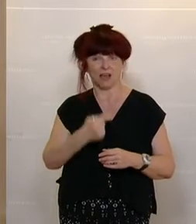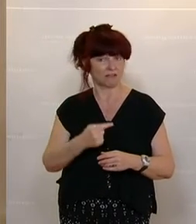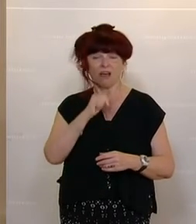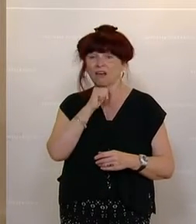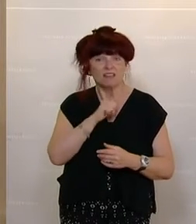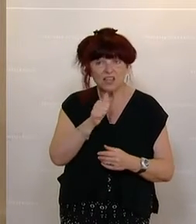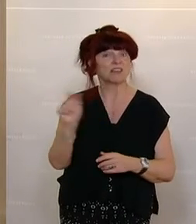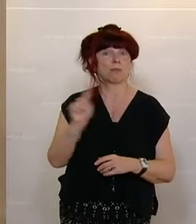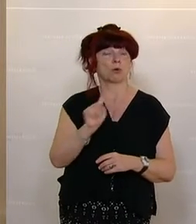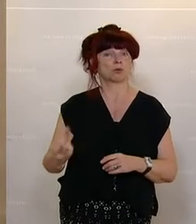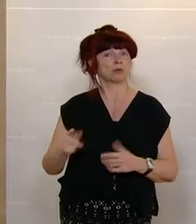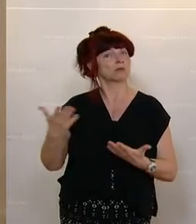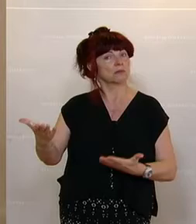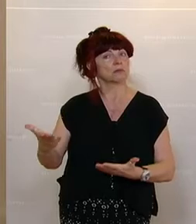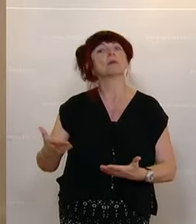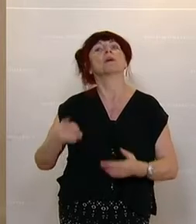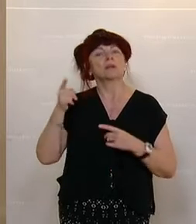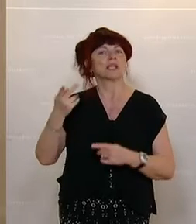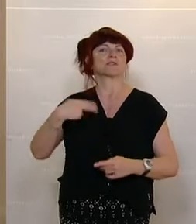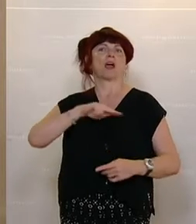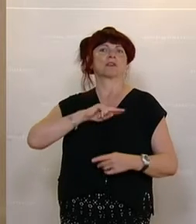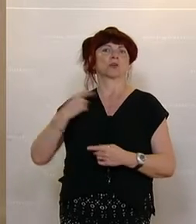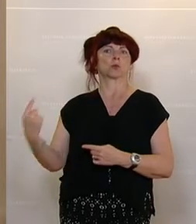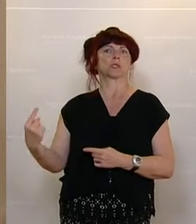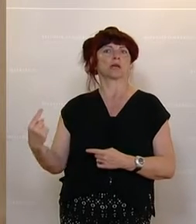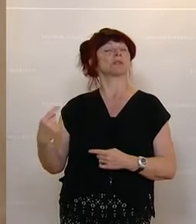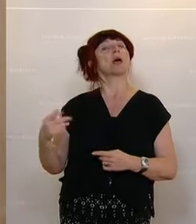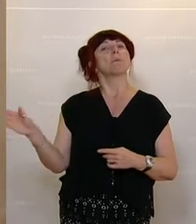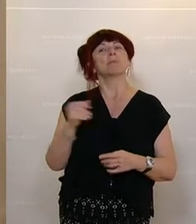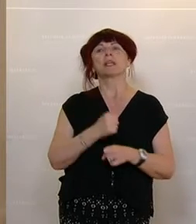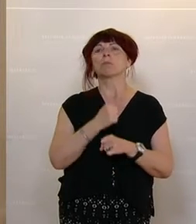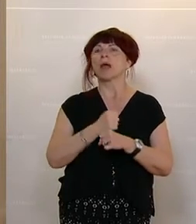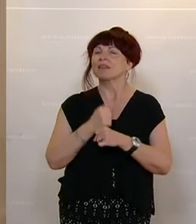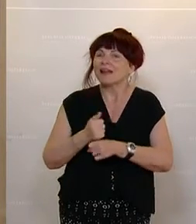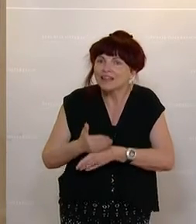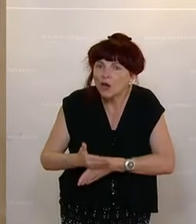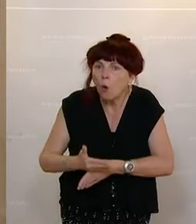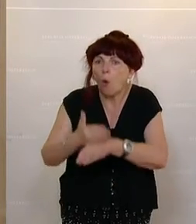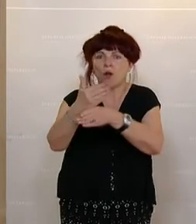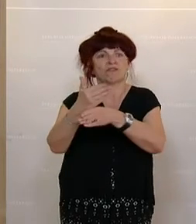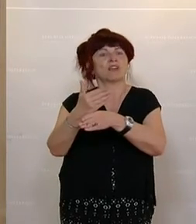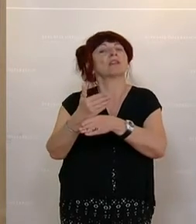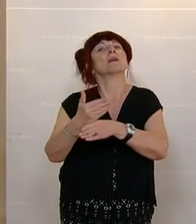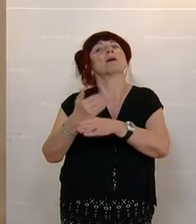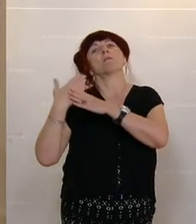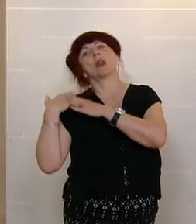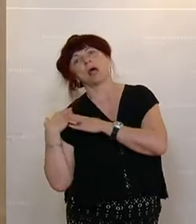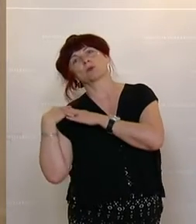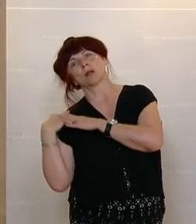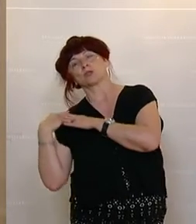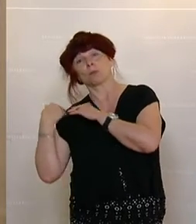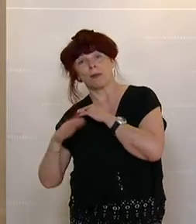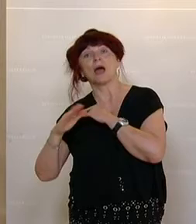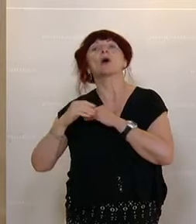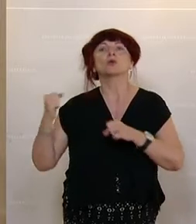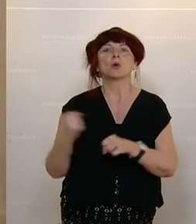Verantwortung. Die Mitarbeiter haben ja dazu beigetragen, dass durch die Belastbarkeit, durch die vielen Stunden, das Gewinne erwirtschaftet wurden. Es ist